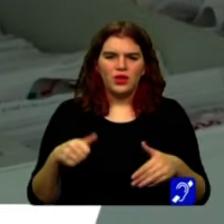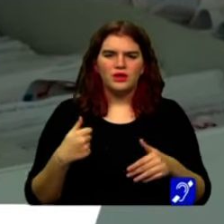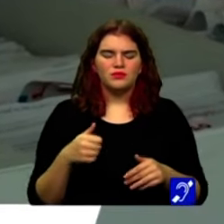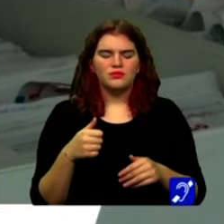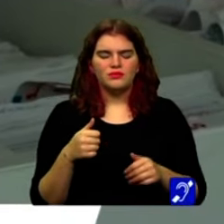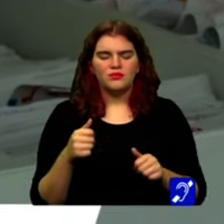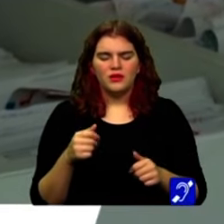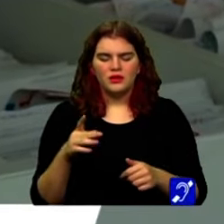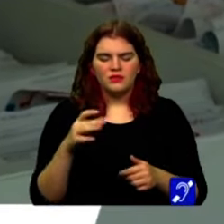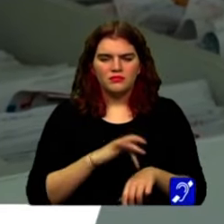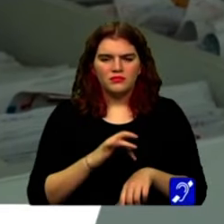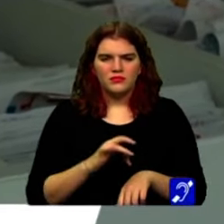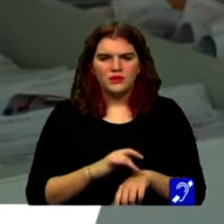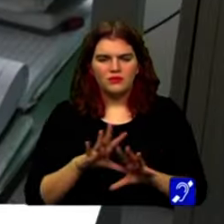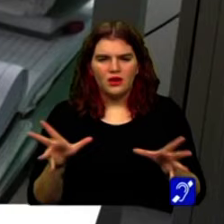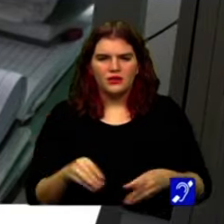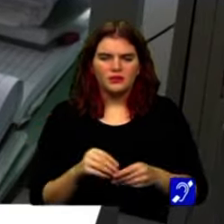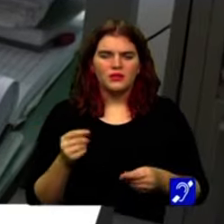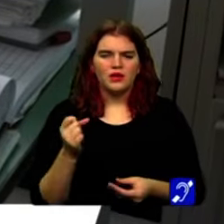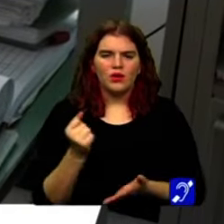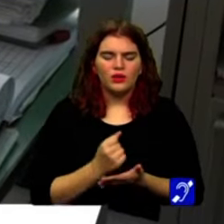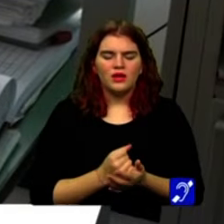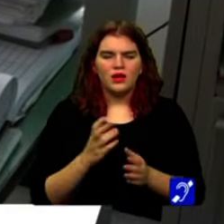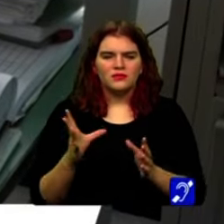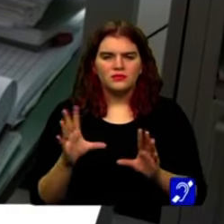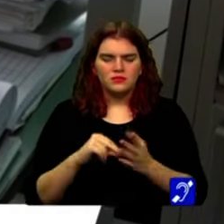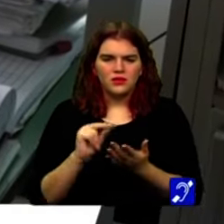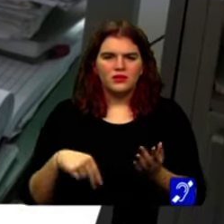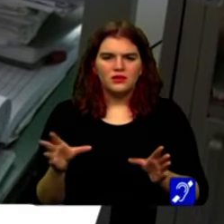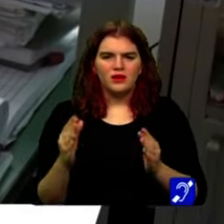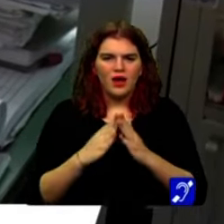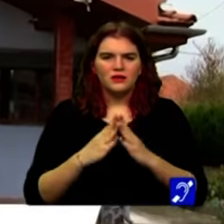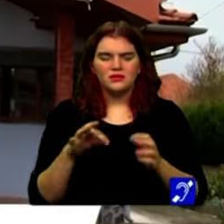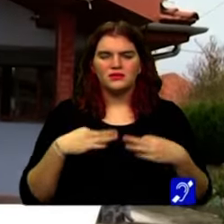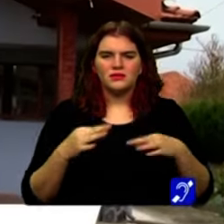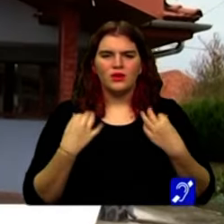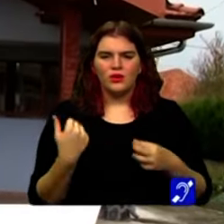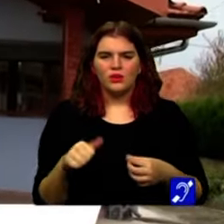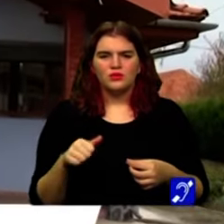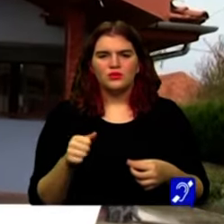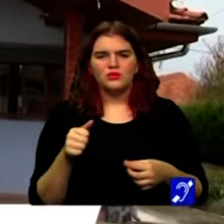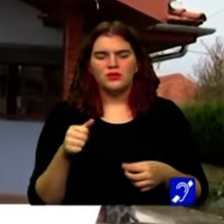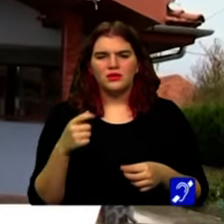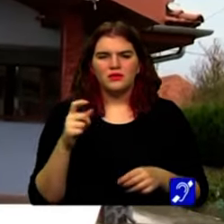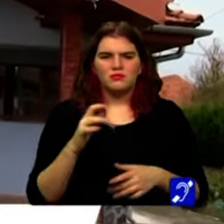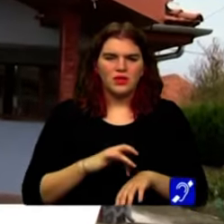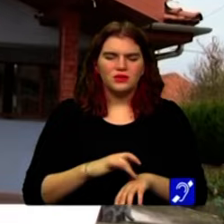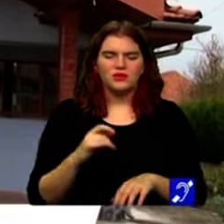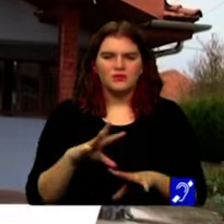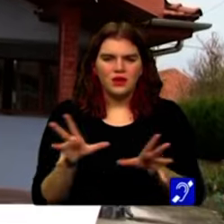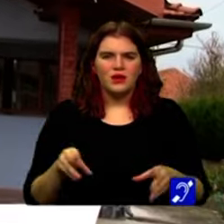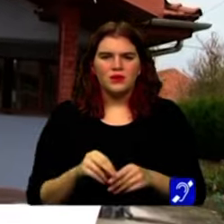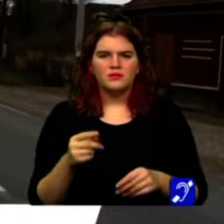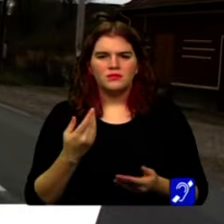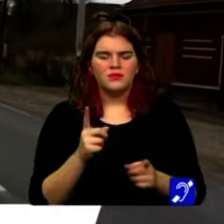familie. În prezent, în contract cu Casa de Sănătate mai sunt 133 de medici de familie, în condițiile în care necesarul raportat la legislația care